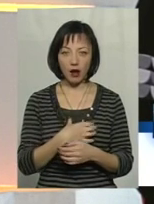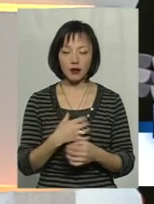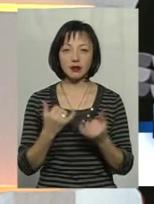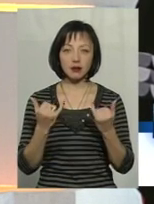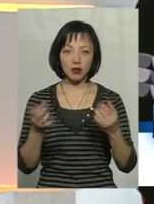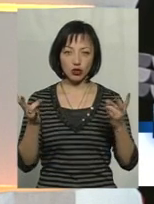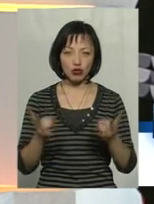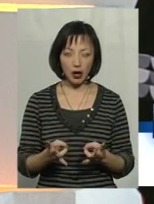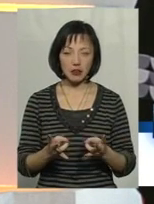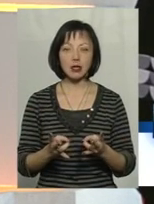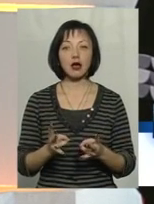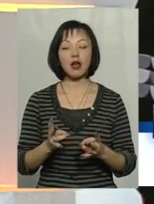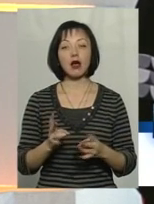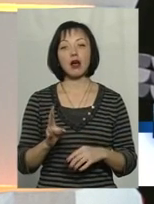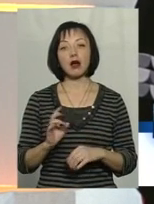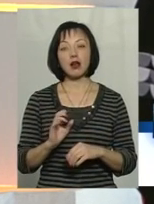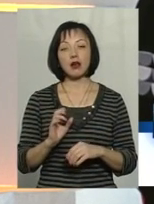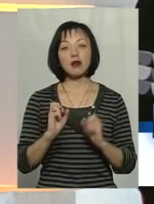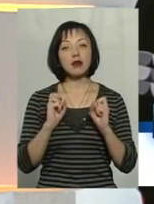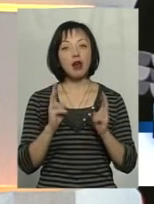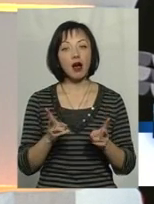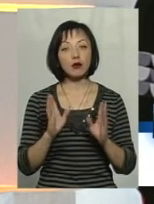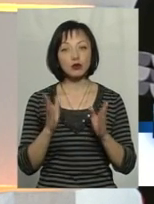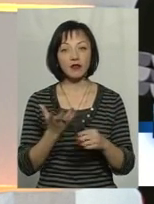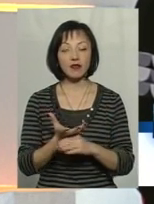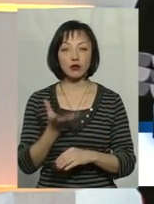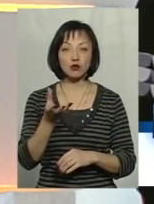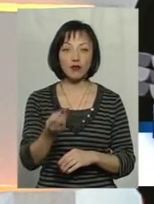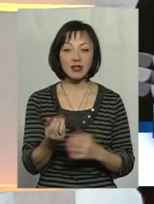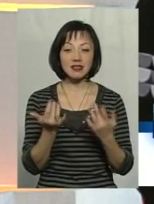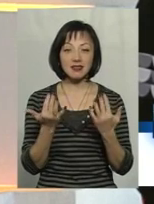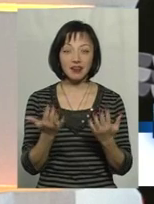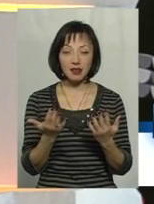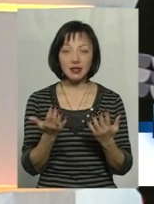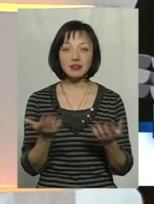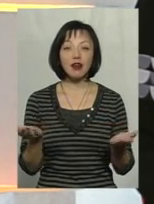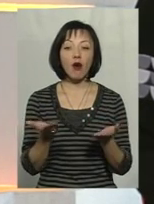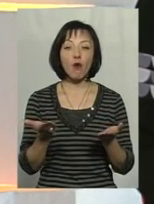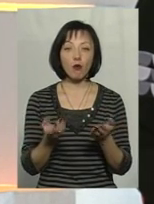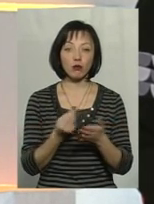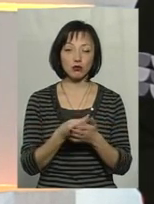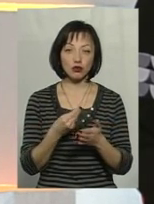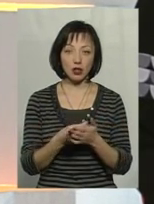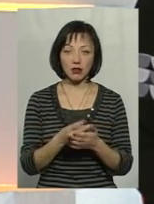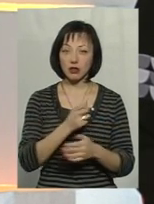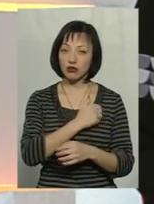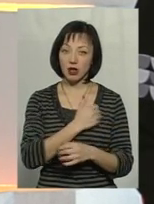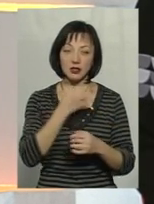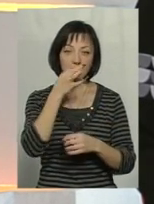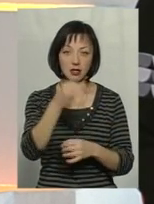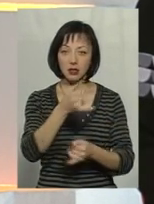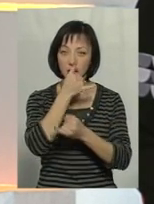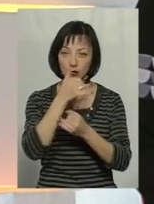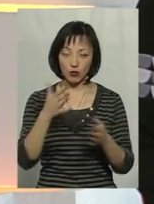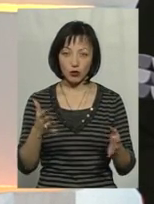часі. Про те, наскільки воно буде фінансуватися і з якого бюджету, на жаль, ми зараз вам не